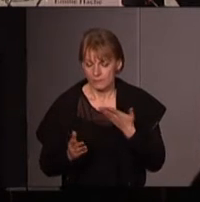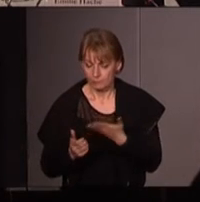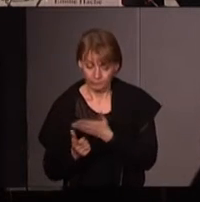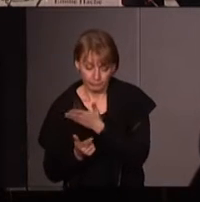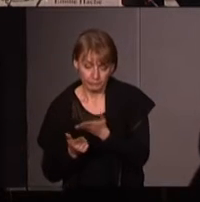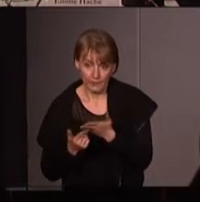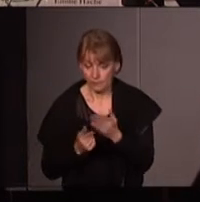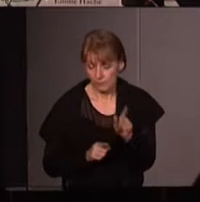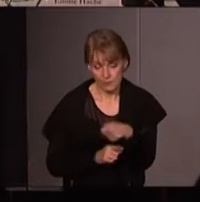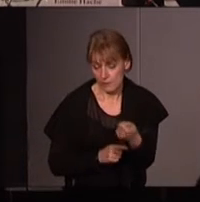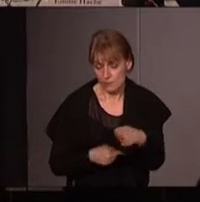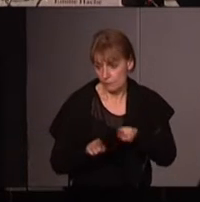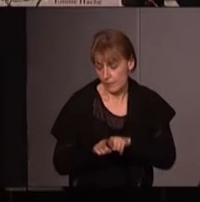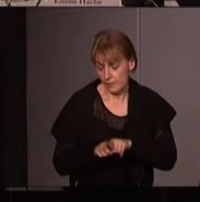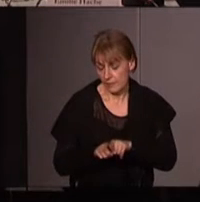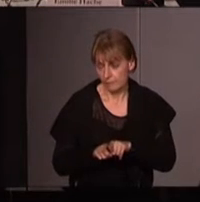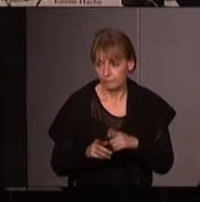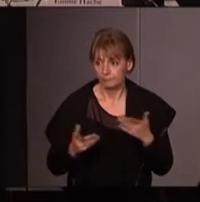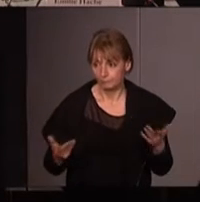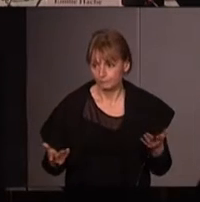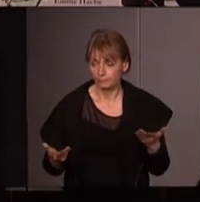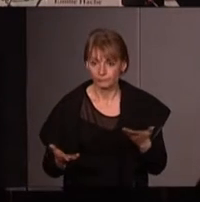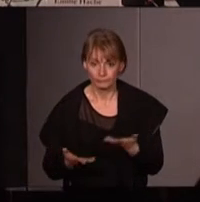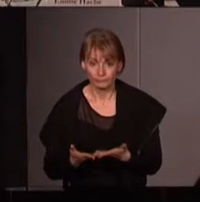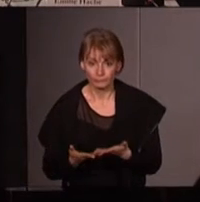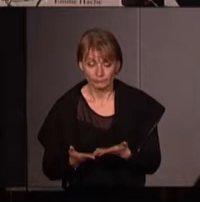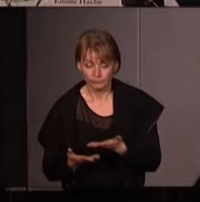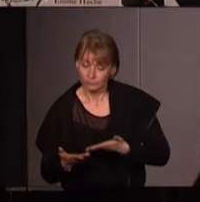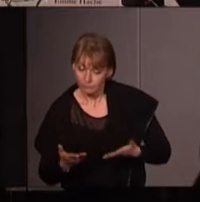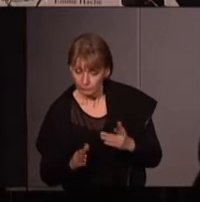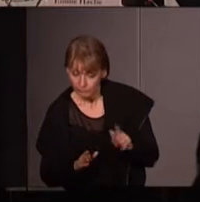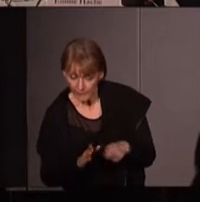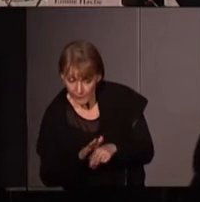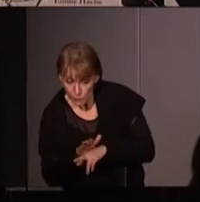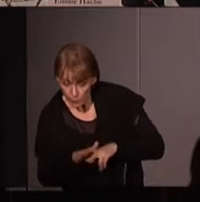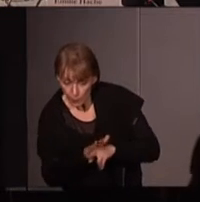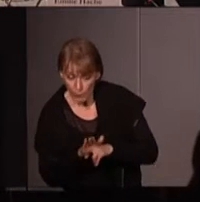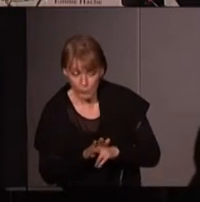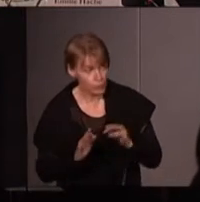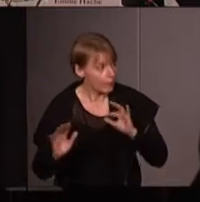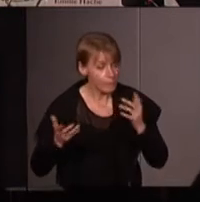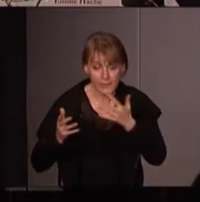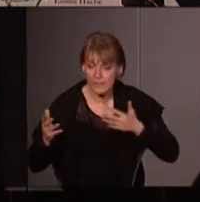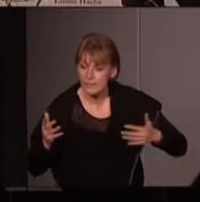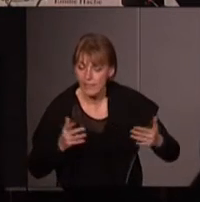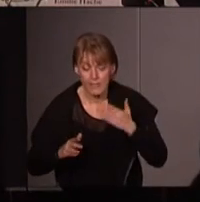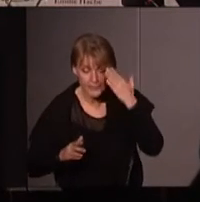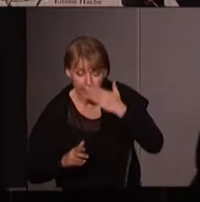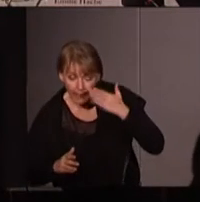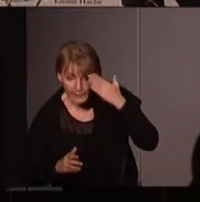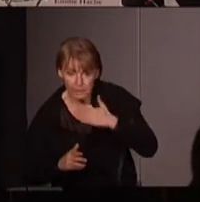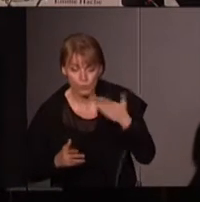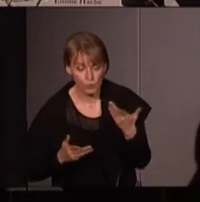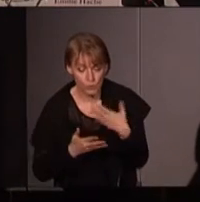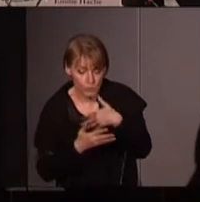chose pour la nature intéressons-nous à ces ressources naturelles à ces paysages à ces animaux à ces